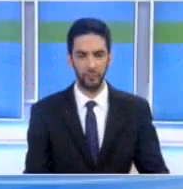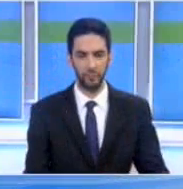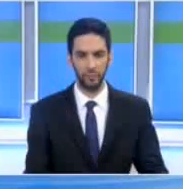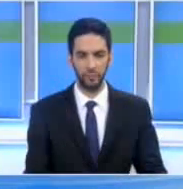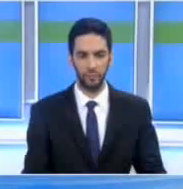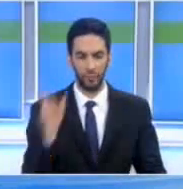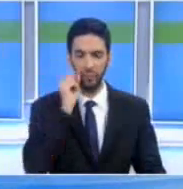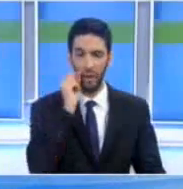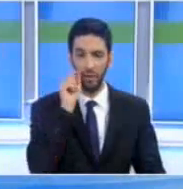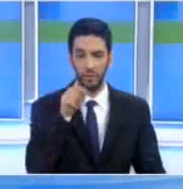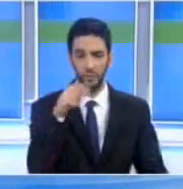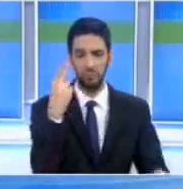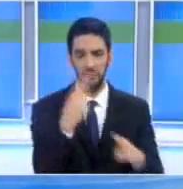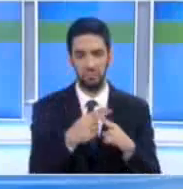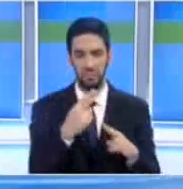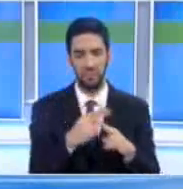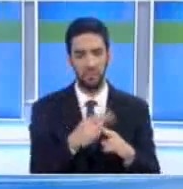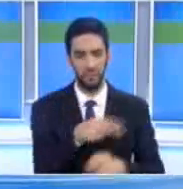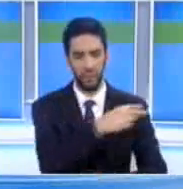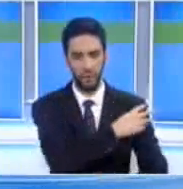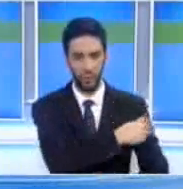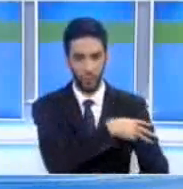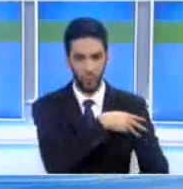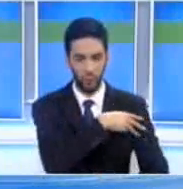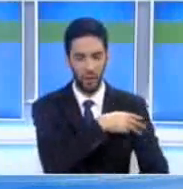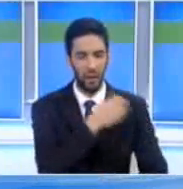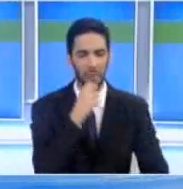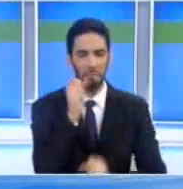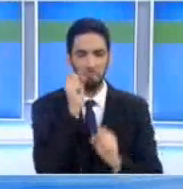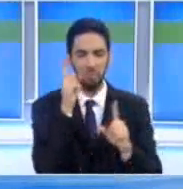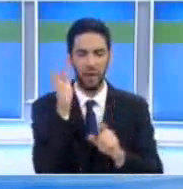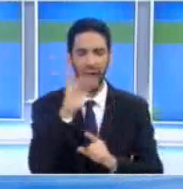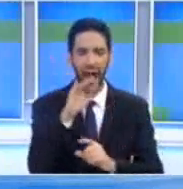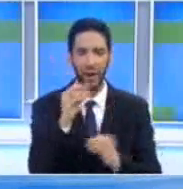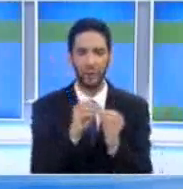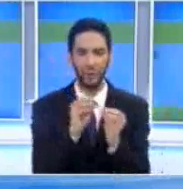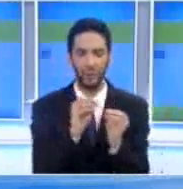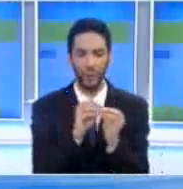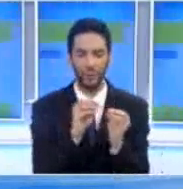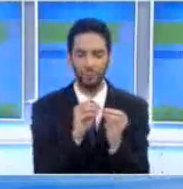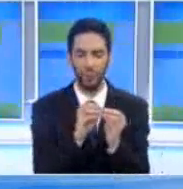Ο McMaster θεωρείται αξιωματικός υψηλού κύρους όμως η επιλογή του εξέπληξε κάποιους αναλυτές.